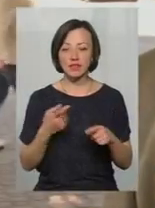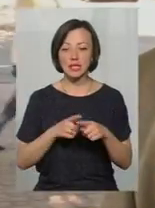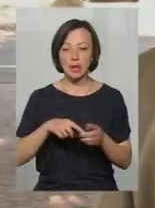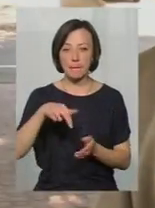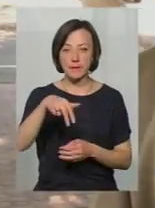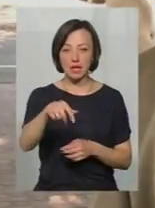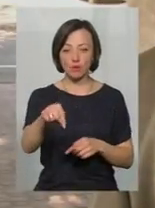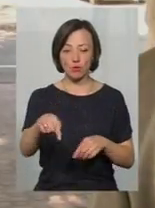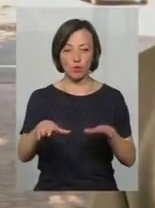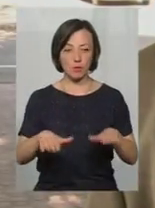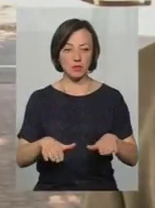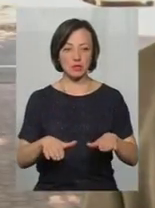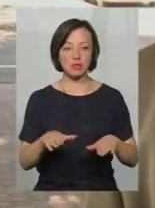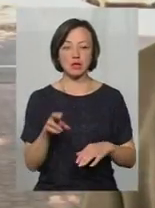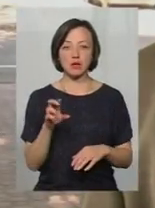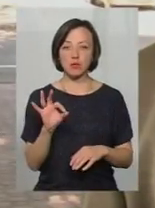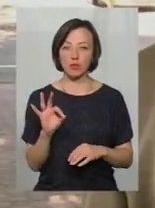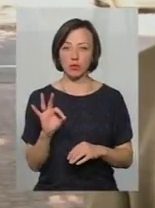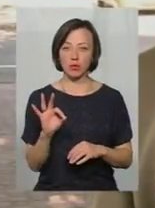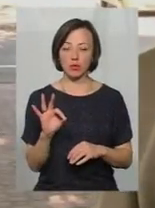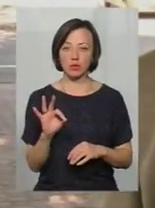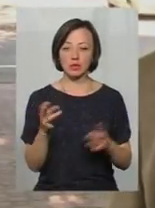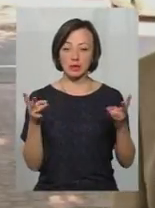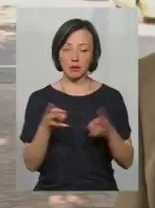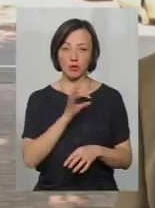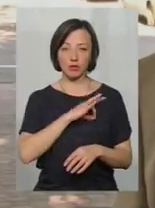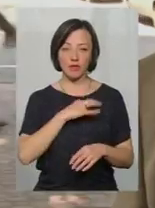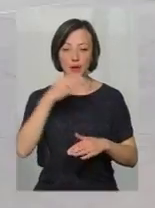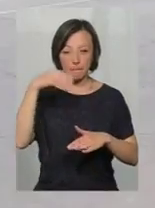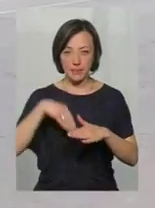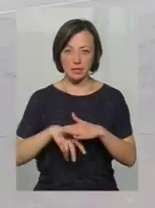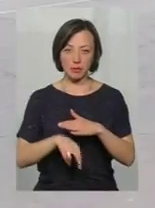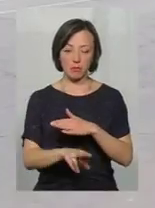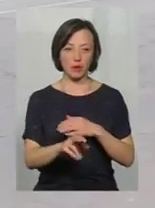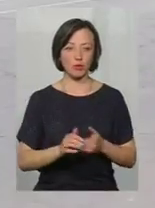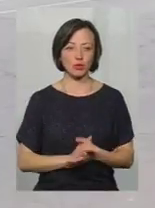перехід в тому місці. Тому що треба користуватись підземним переходом.